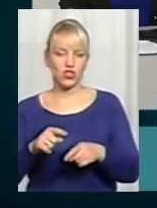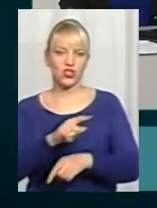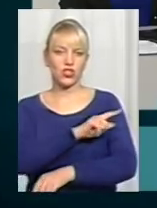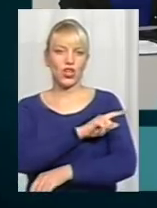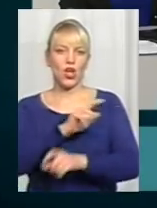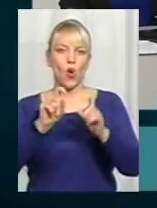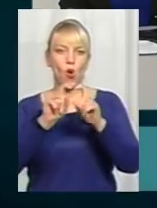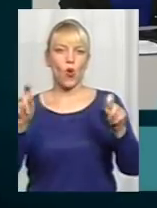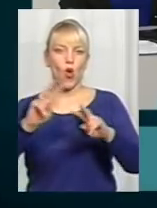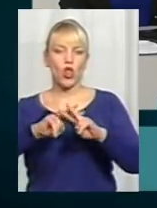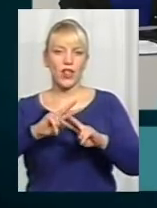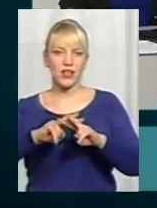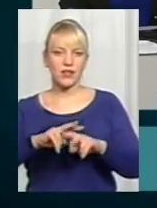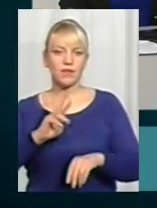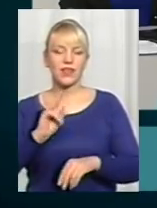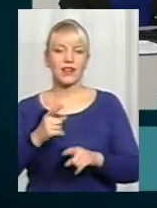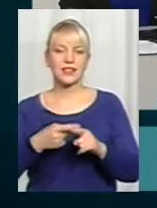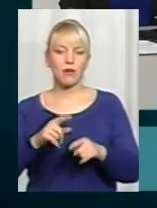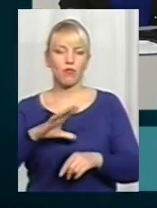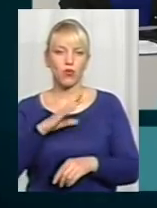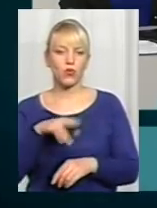сталося з Рустемом Довлетовим.